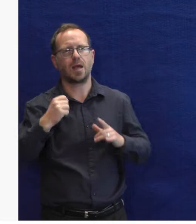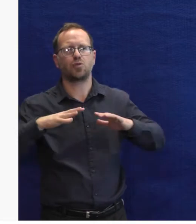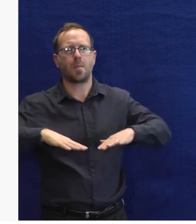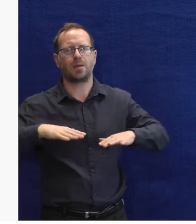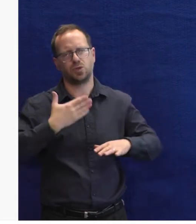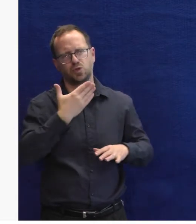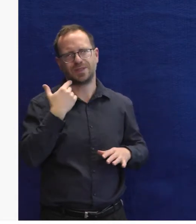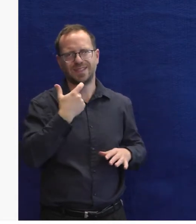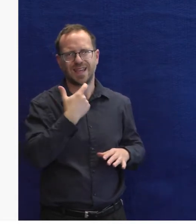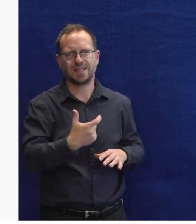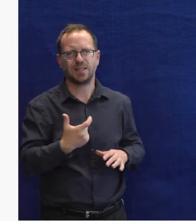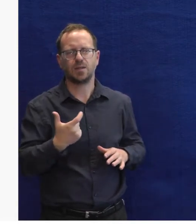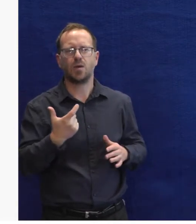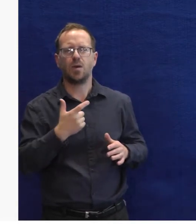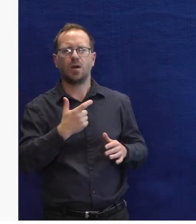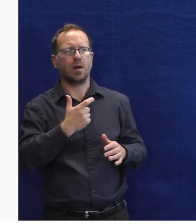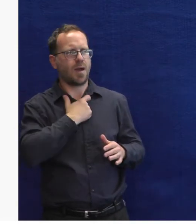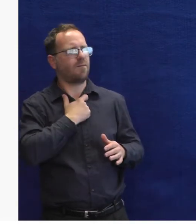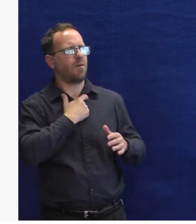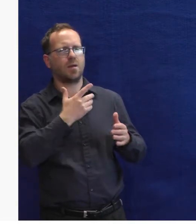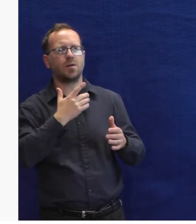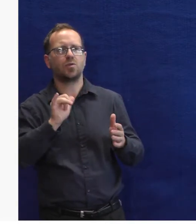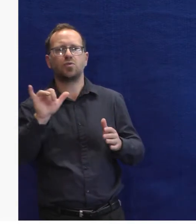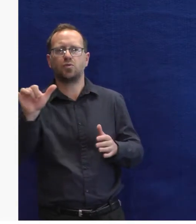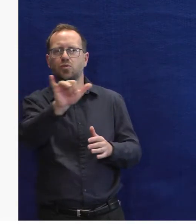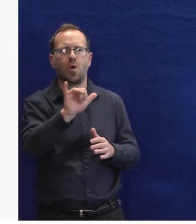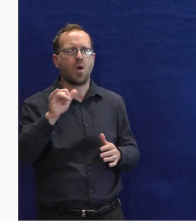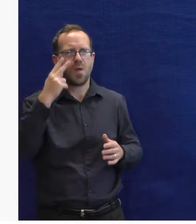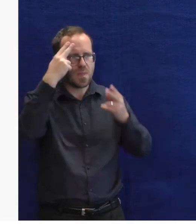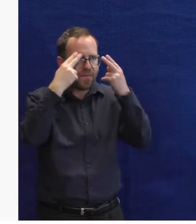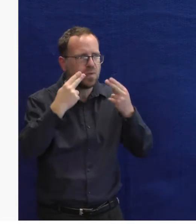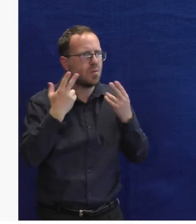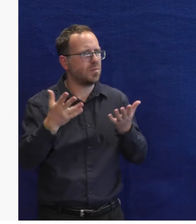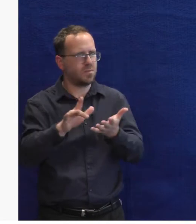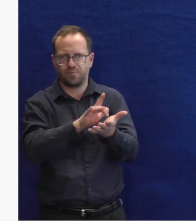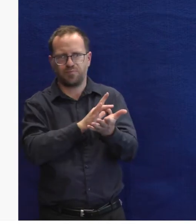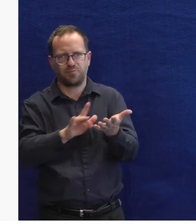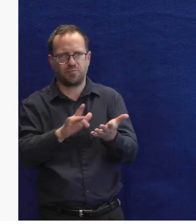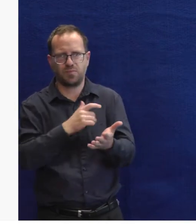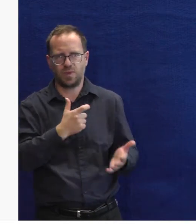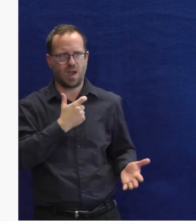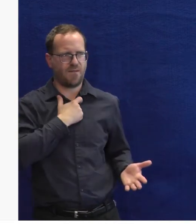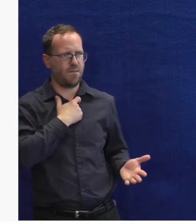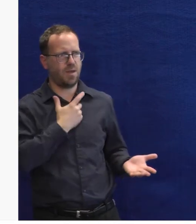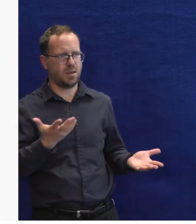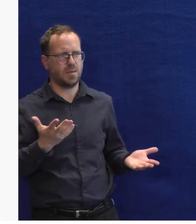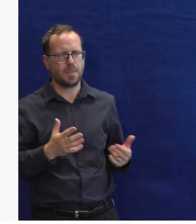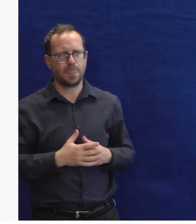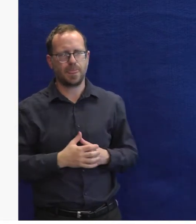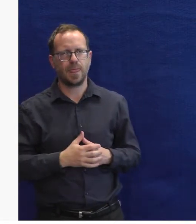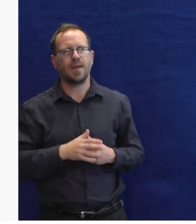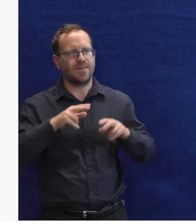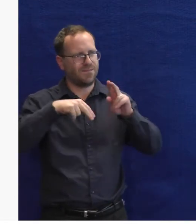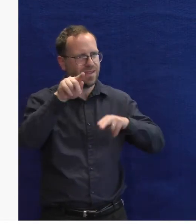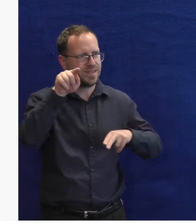prvky chytré domácnosti česky. Jinak řečeno odstranit jazykovou bariéru. Jak už jsem pochopil ze